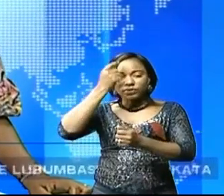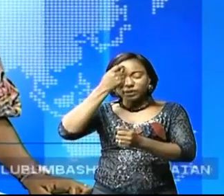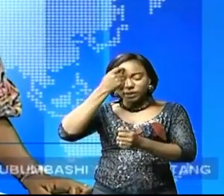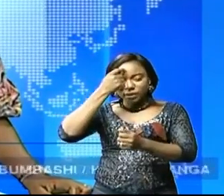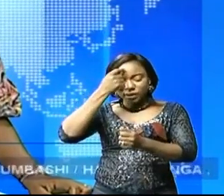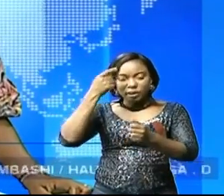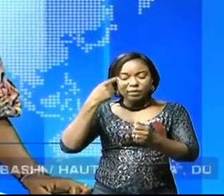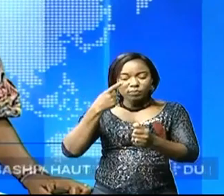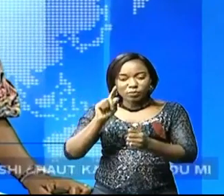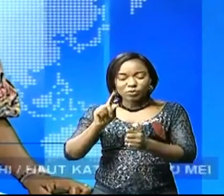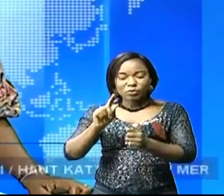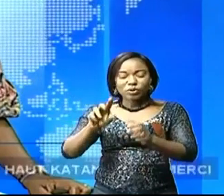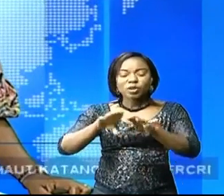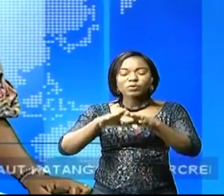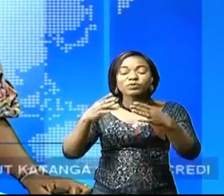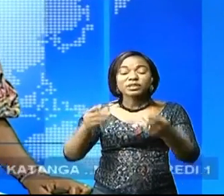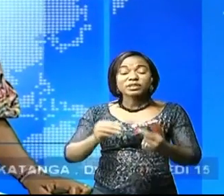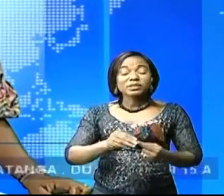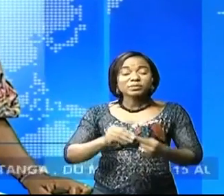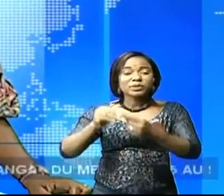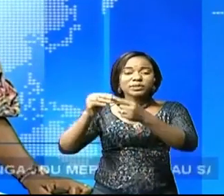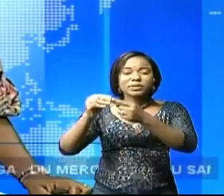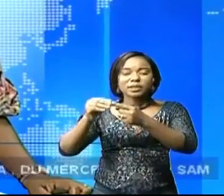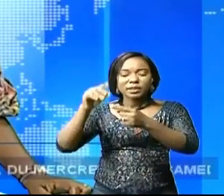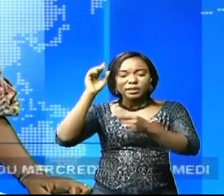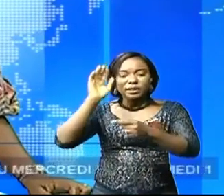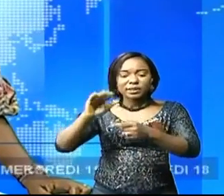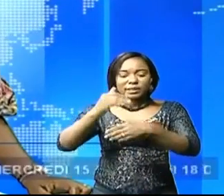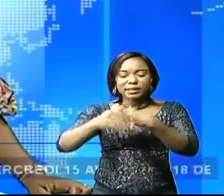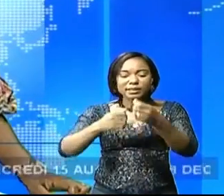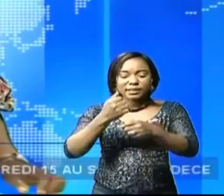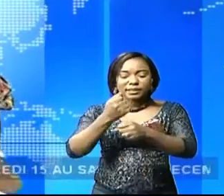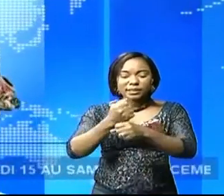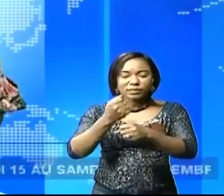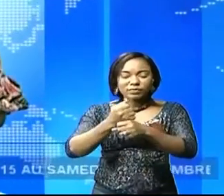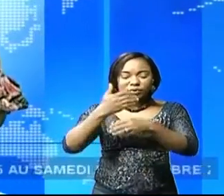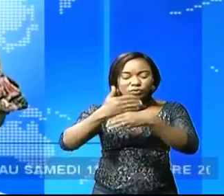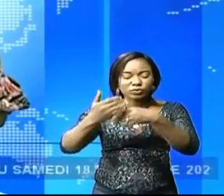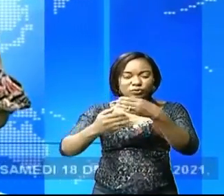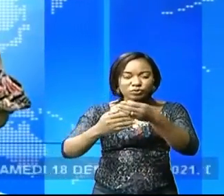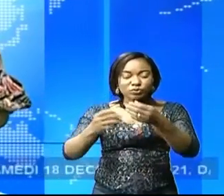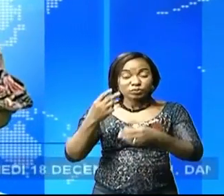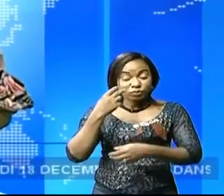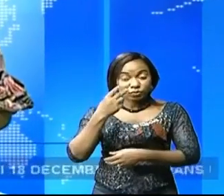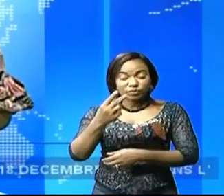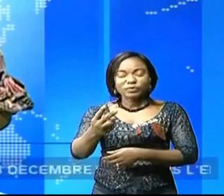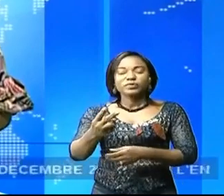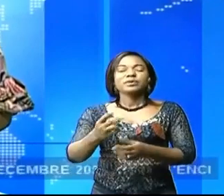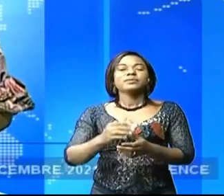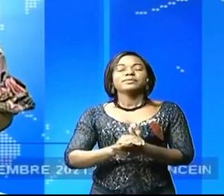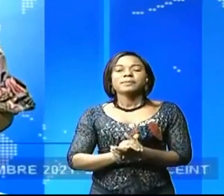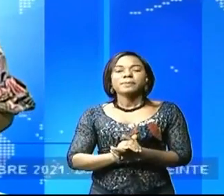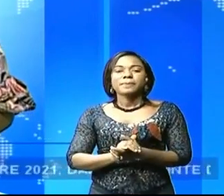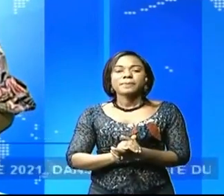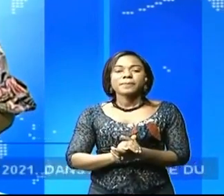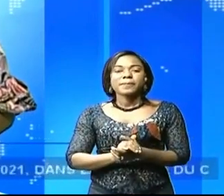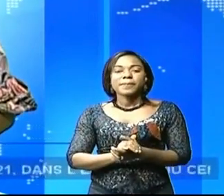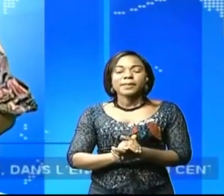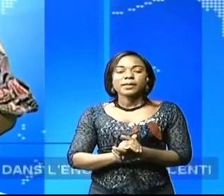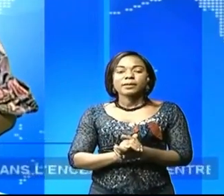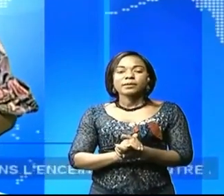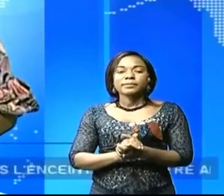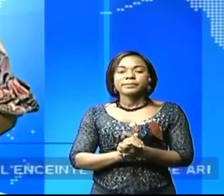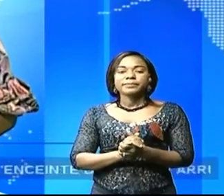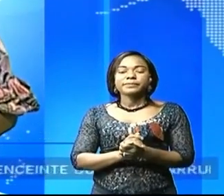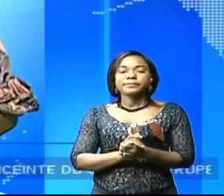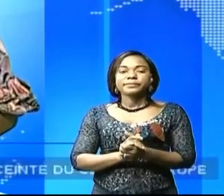pour le lancement officiel qui a eu lieu ce matin sur place à Mbujimai. Nous sommes au Kassay oriental. Notre envoyée spéciale